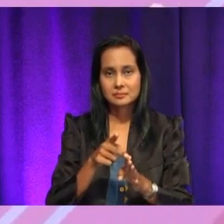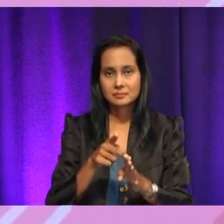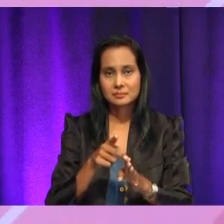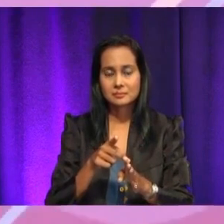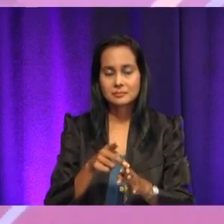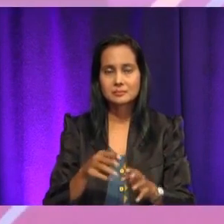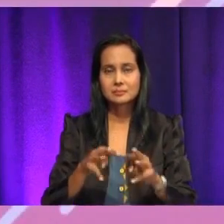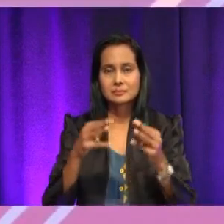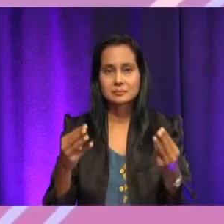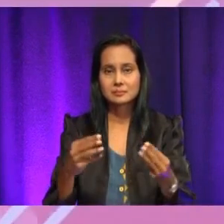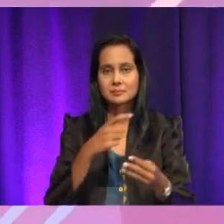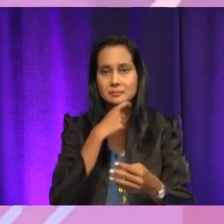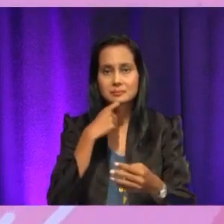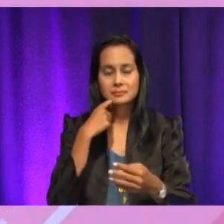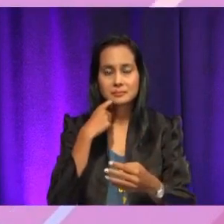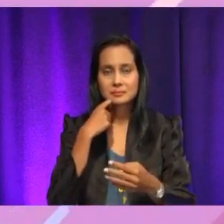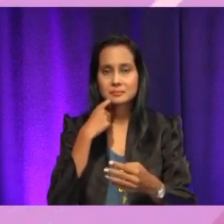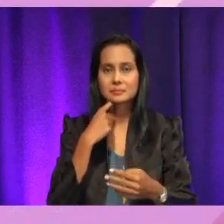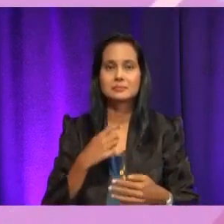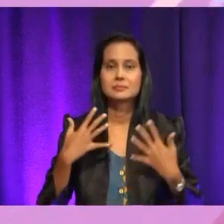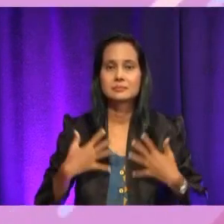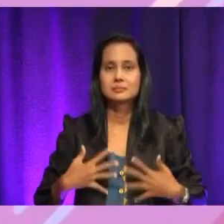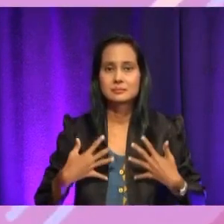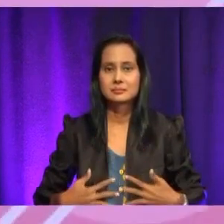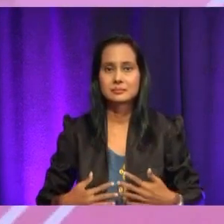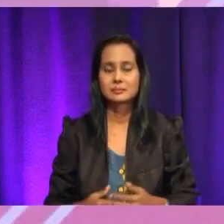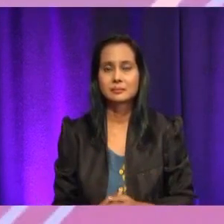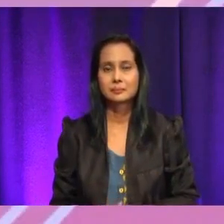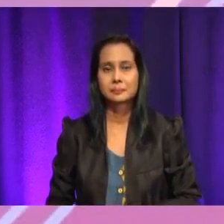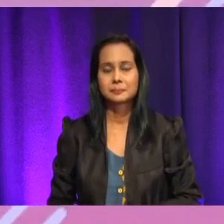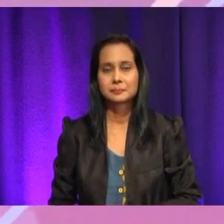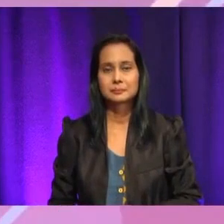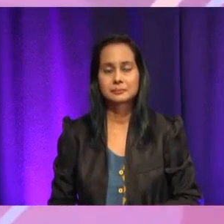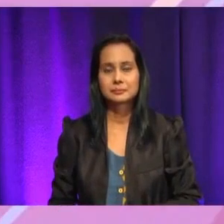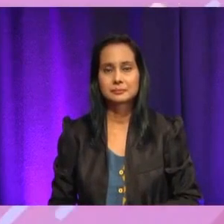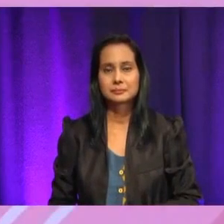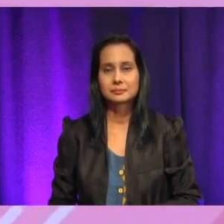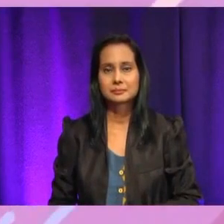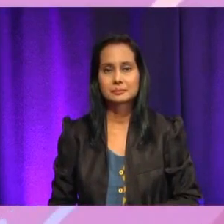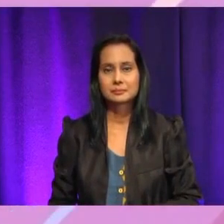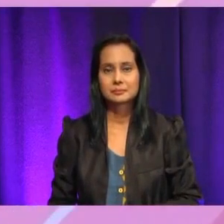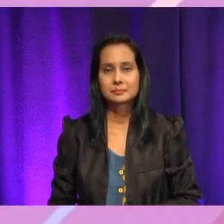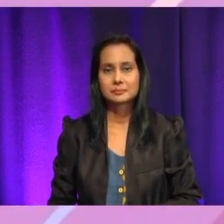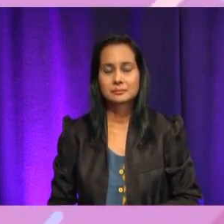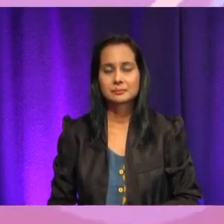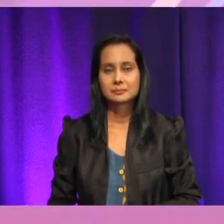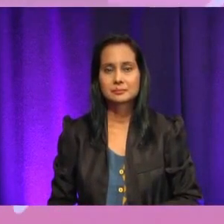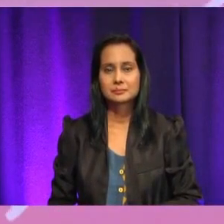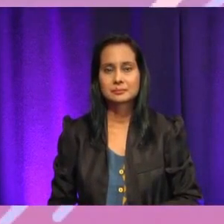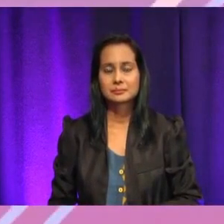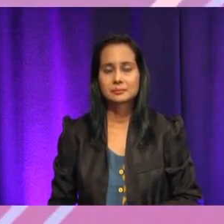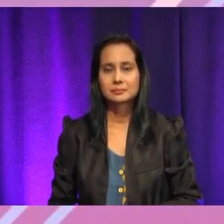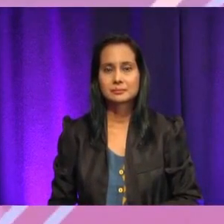Okey, siapa yang nak tolong cikgu bacakan? Seorang lagi cikgu perlukan. Ya, kak. Okey, silakan. Silakan.